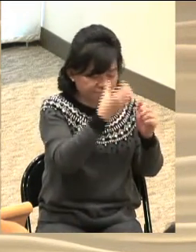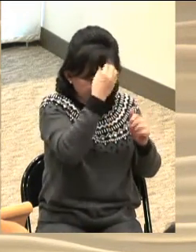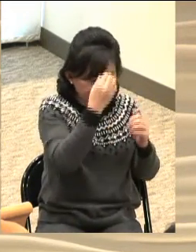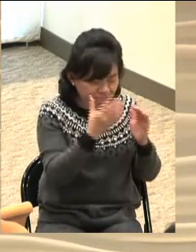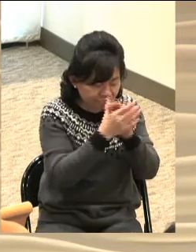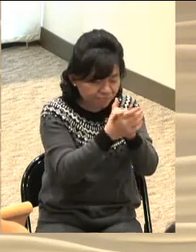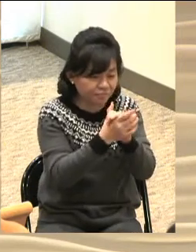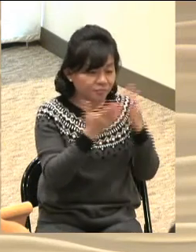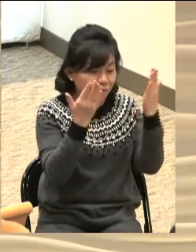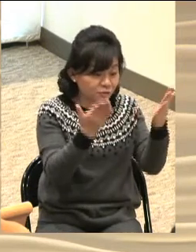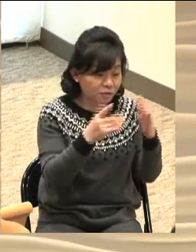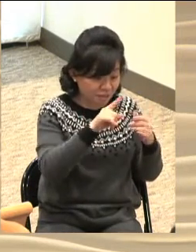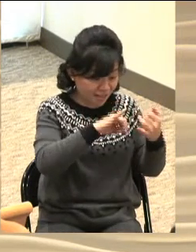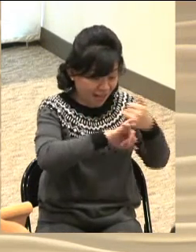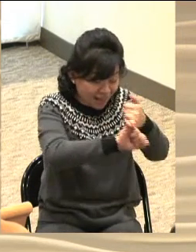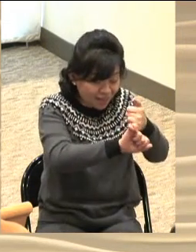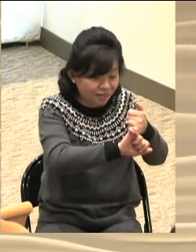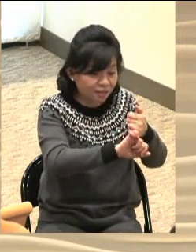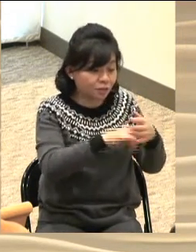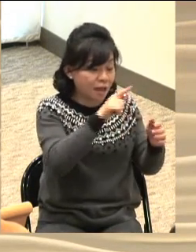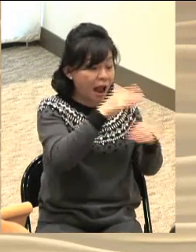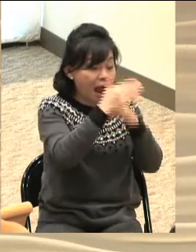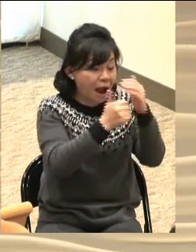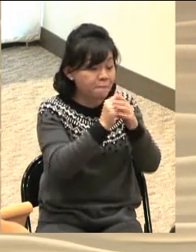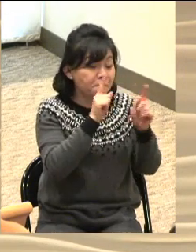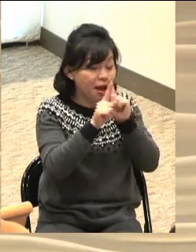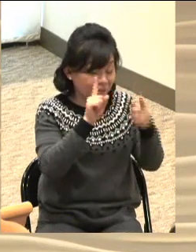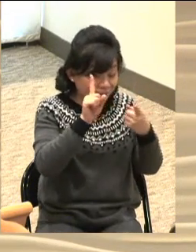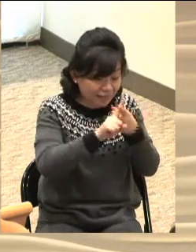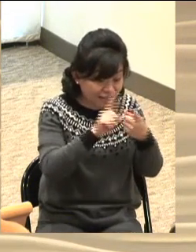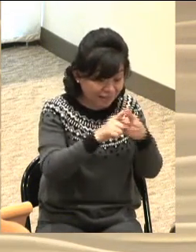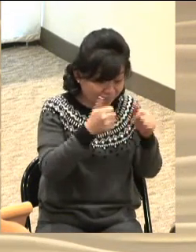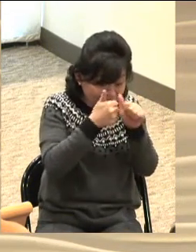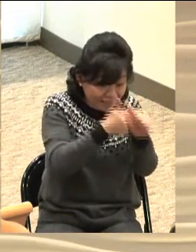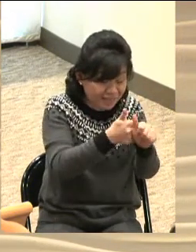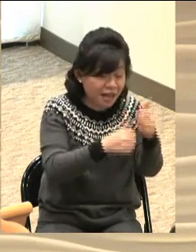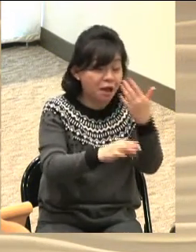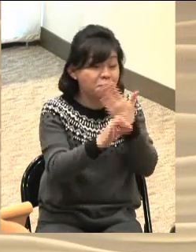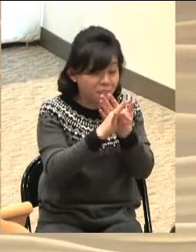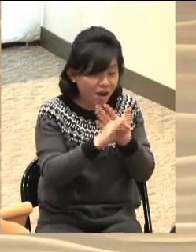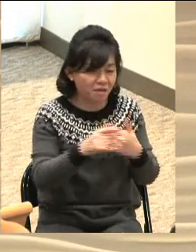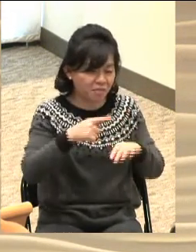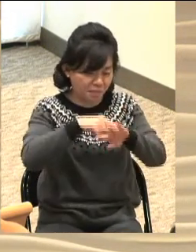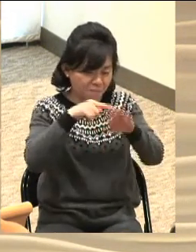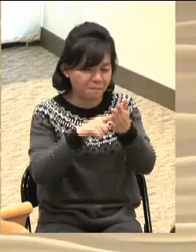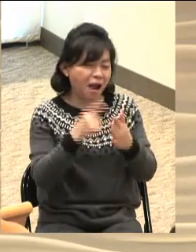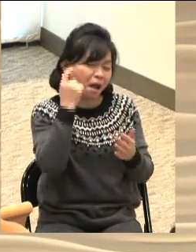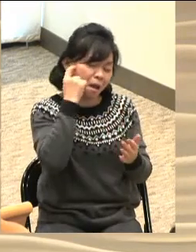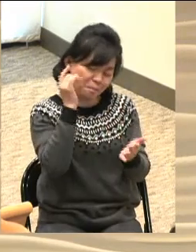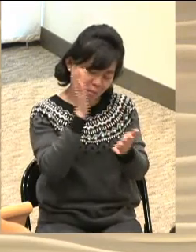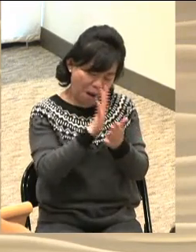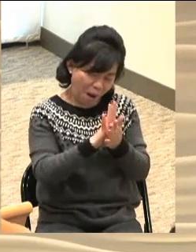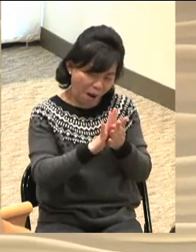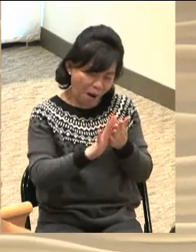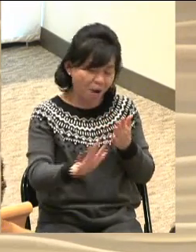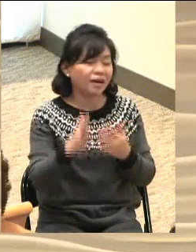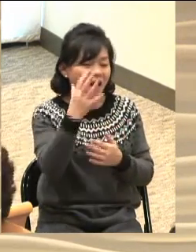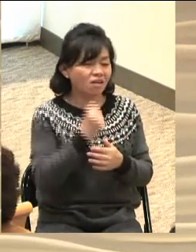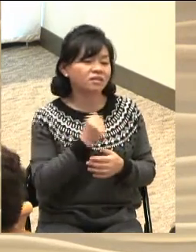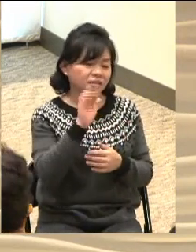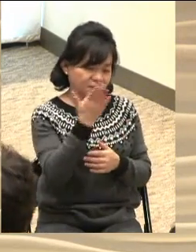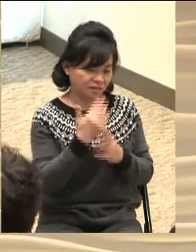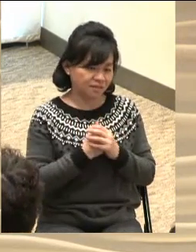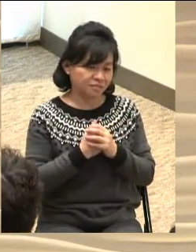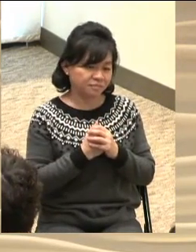수료식도 잠시 후에 있습니다만 1대1을 하면서 말씀을 암송하고 묵상하고 말씀을